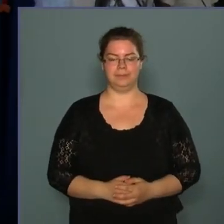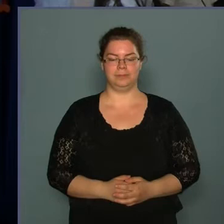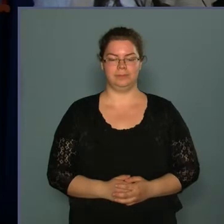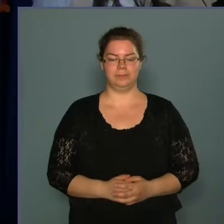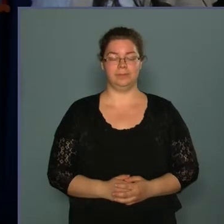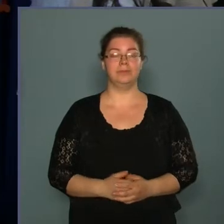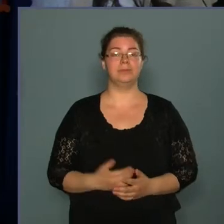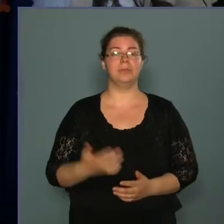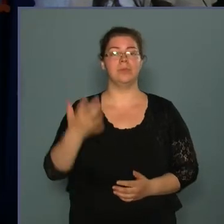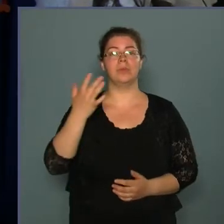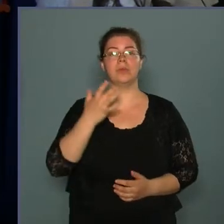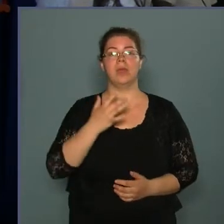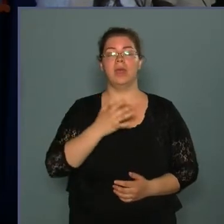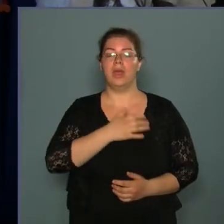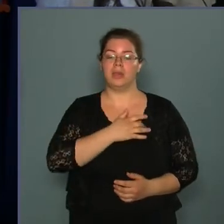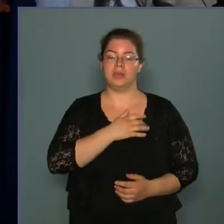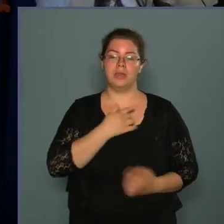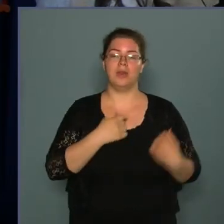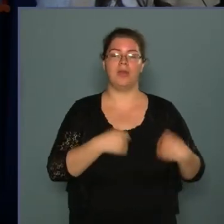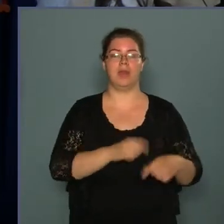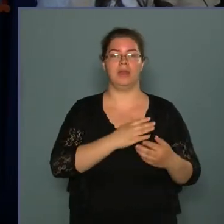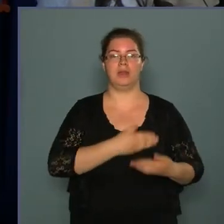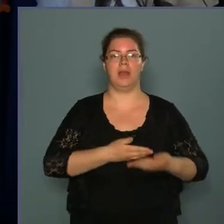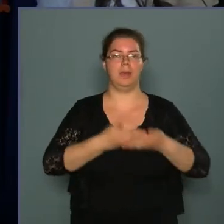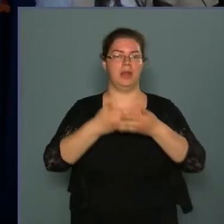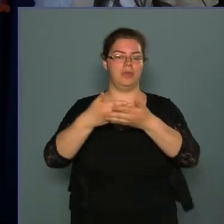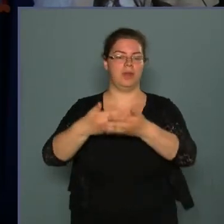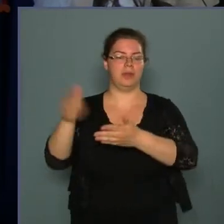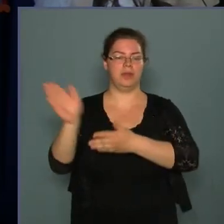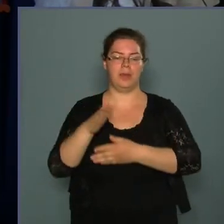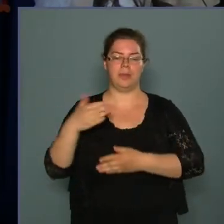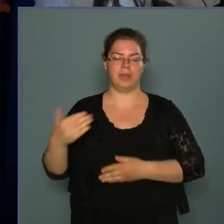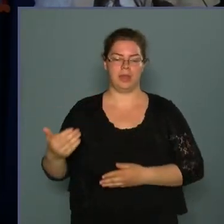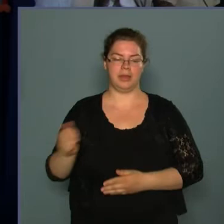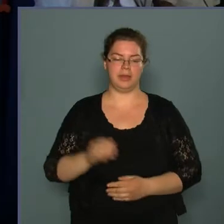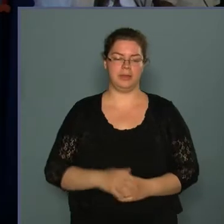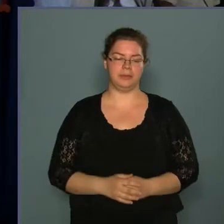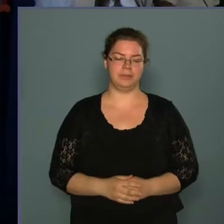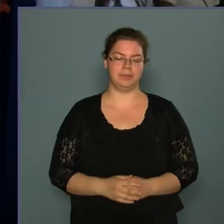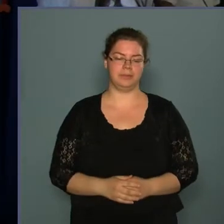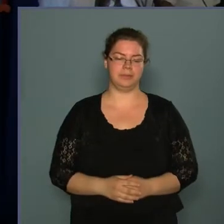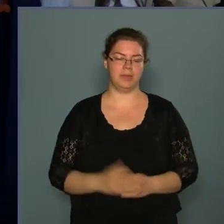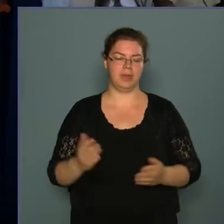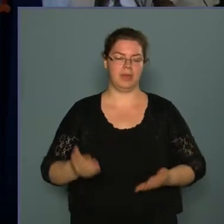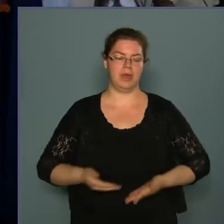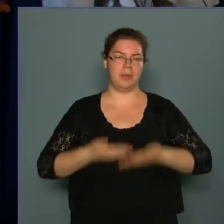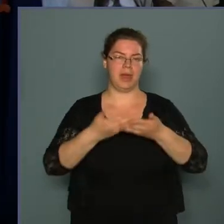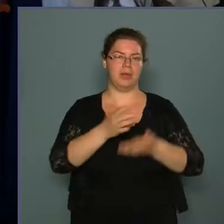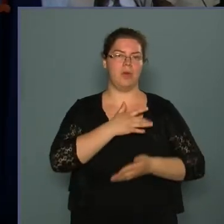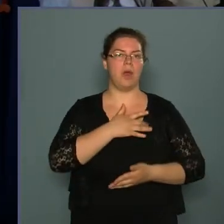Emelt fel szívedet, nemzetem, emelt fel